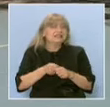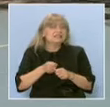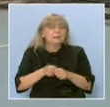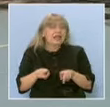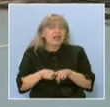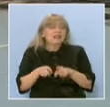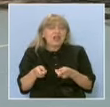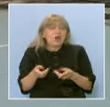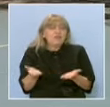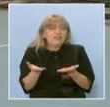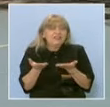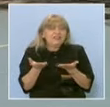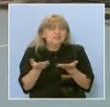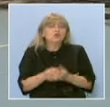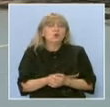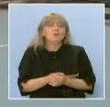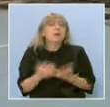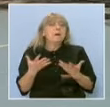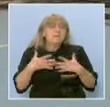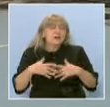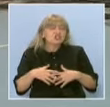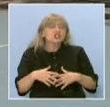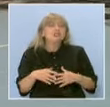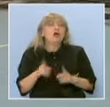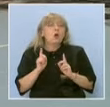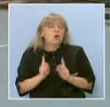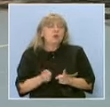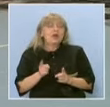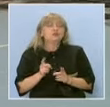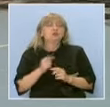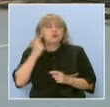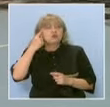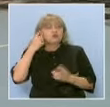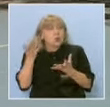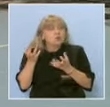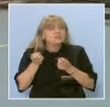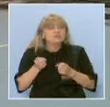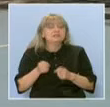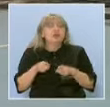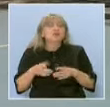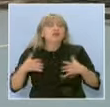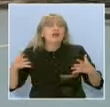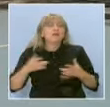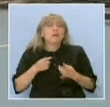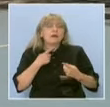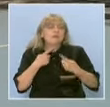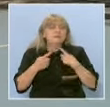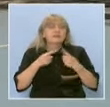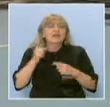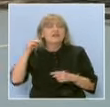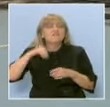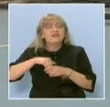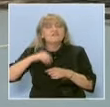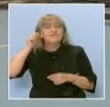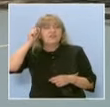същество или да кажем дори машина, която именно да може да ги осмисли. Това е голям дебат и в самата философия. Дали